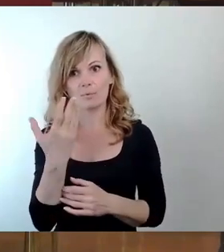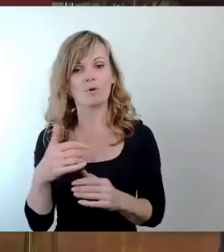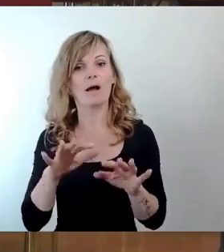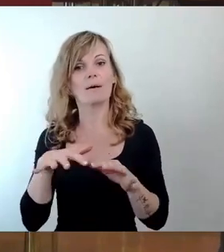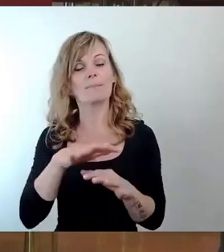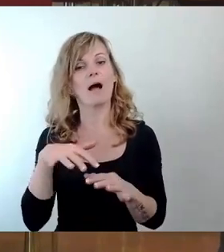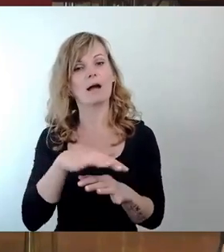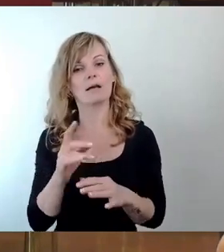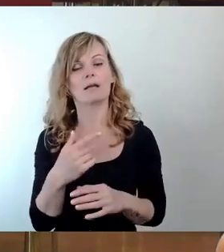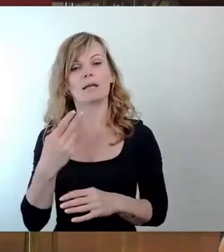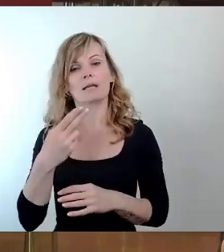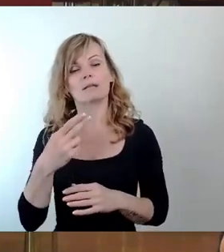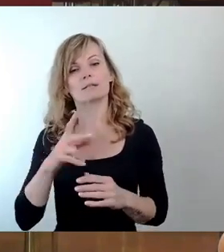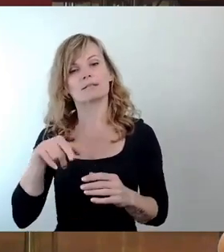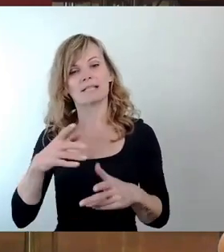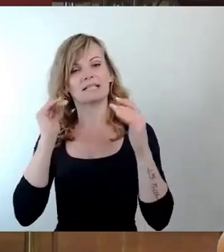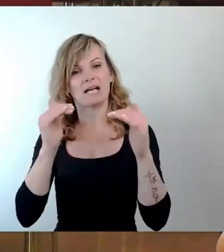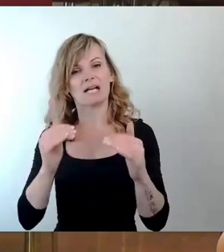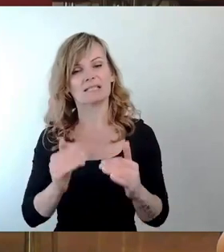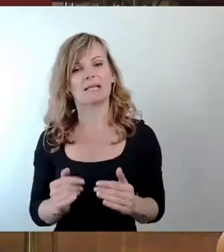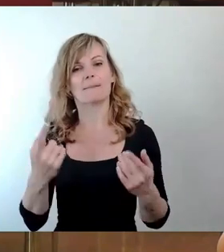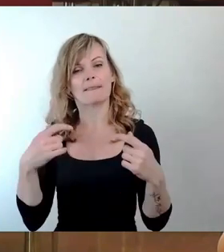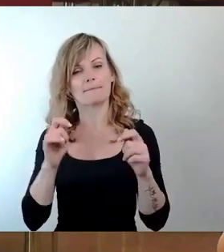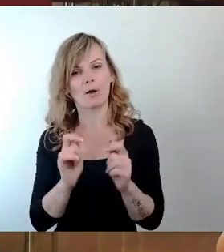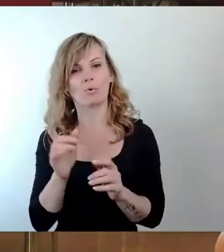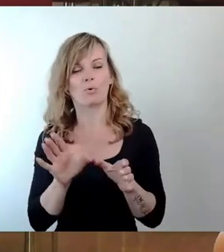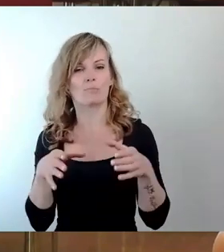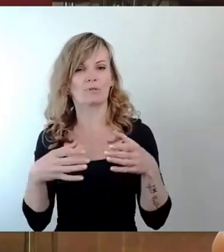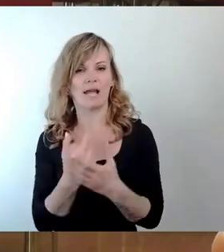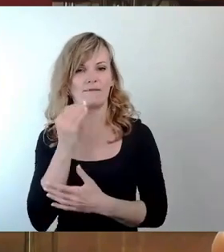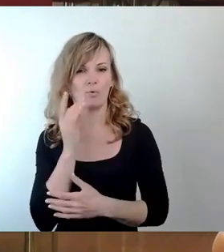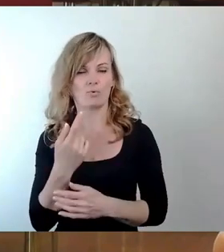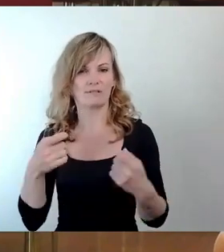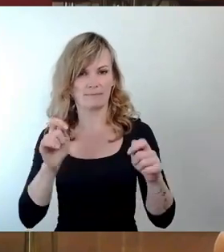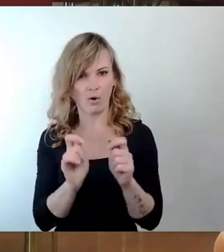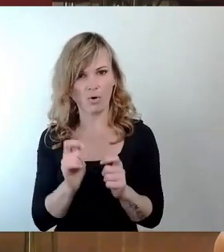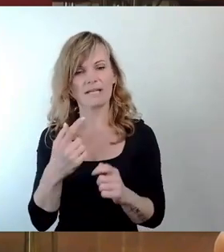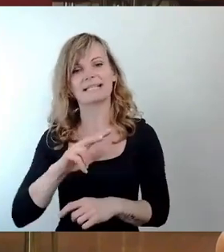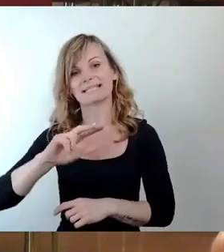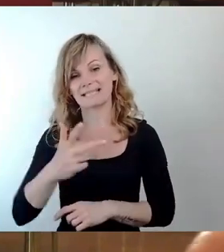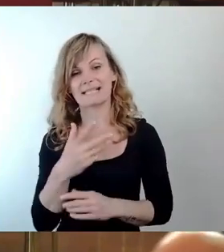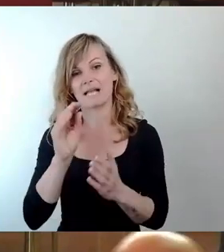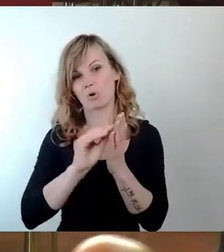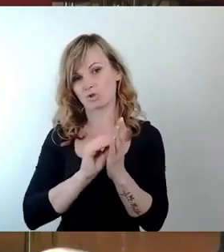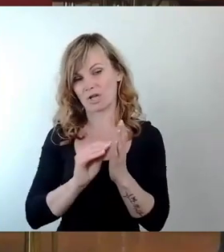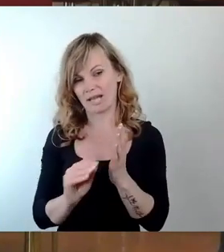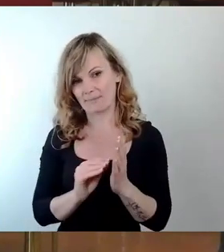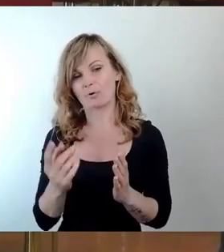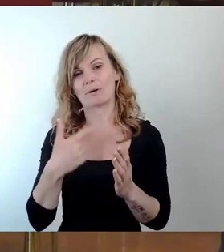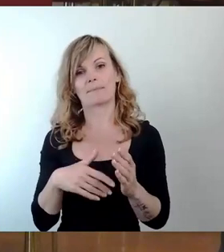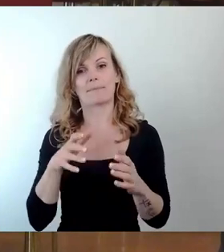Hierarchie, also danach Bebauung im Rahmen des kommunalen Wohnungsbaus, drittens Ausschreibung zur Bebauung nach